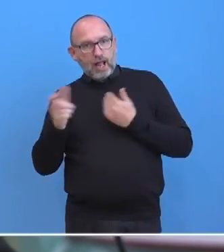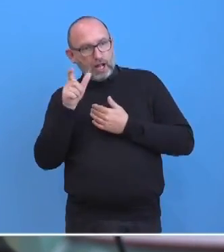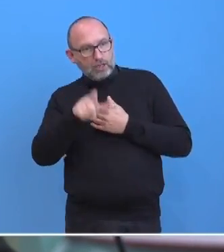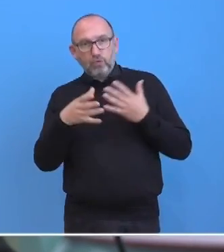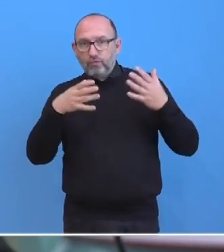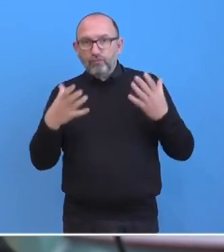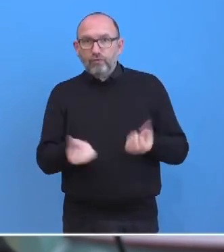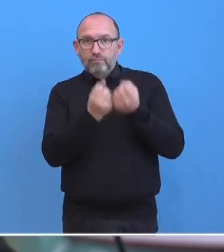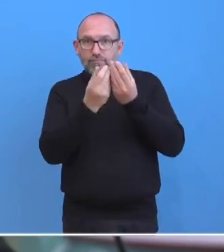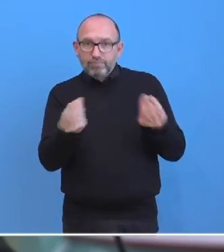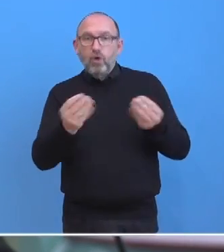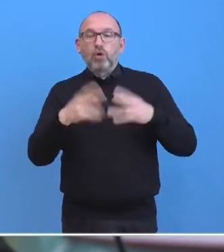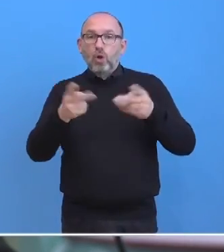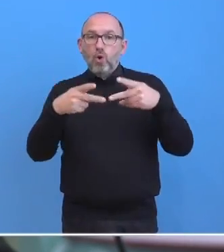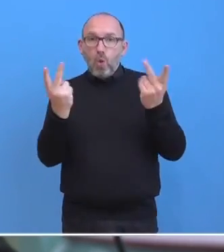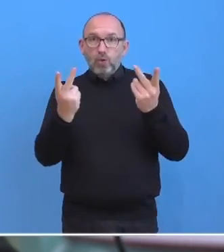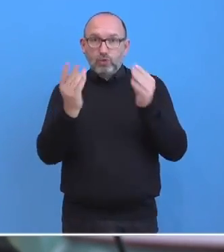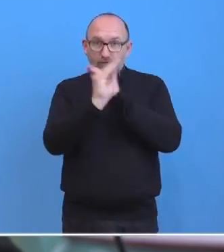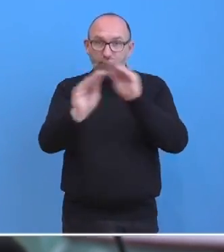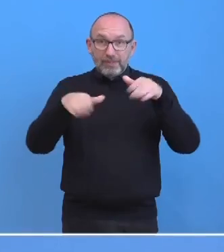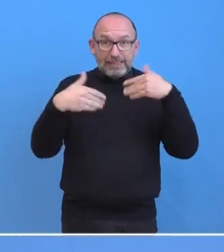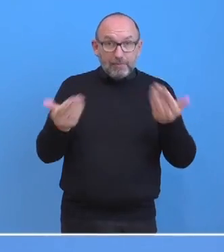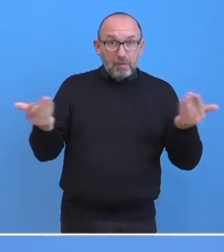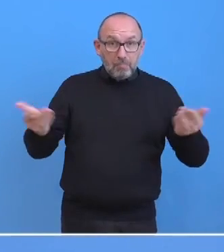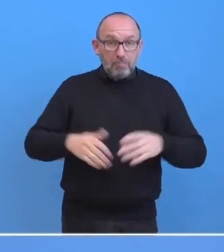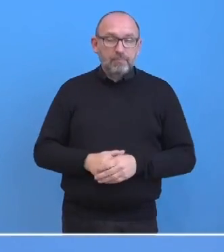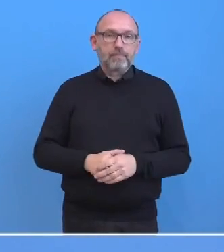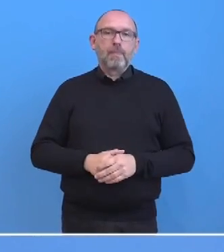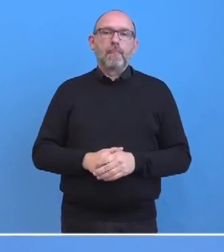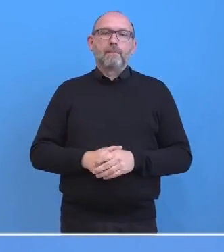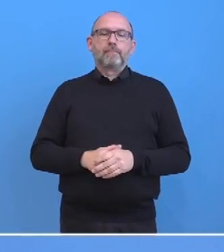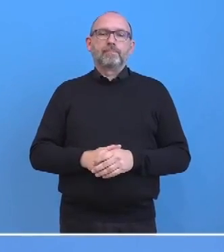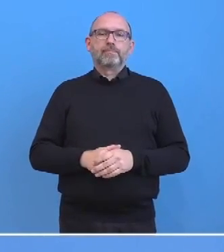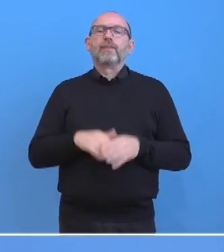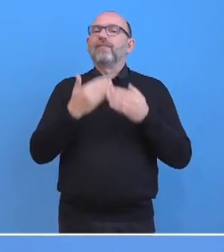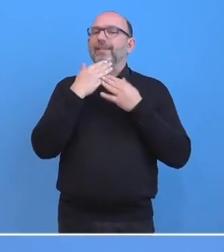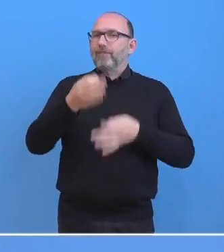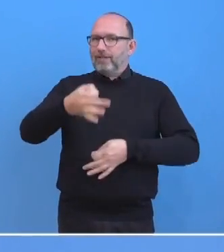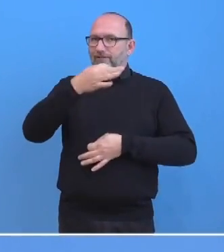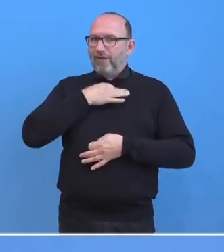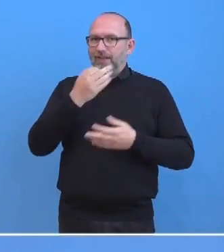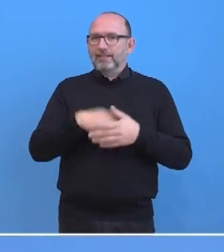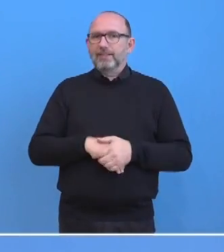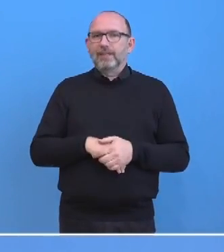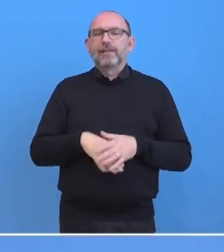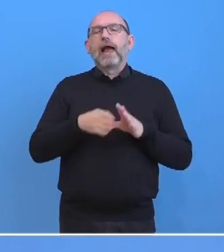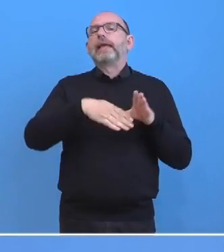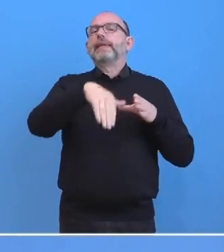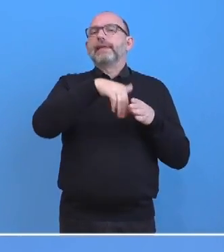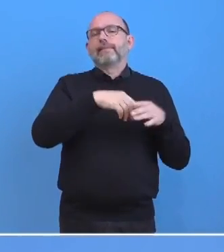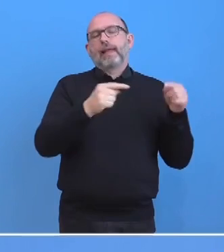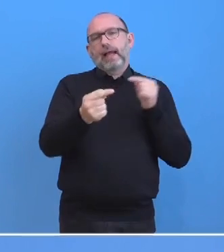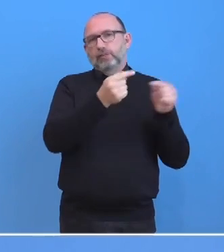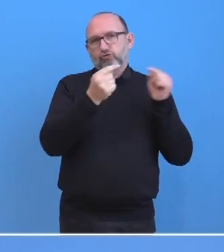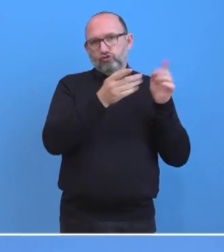es anschließend eine öffentliche Information geben? Dankeschön. Also ja, vielen Dank. Das ist jetzt erstmal ein internes Gespräch mit den